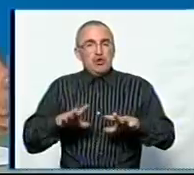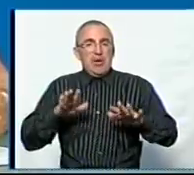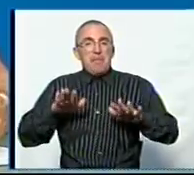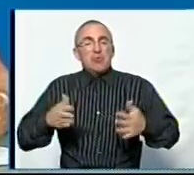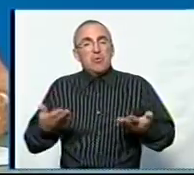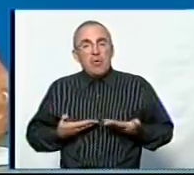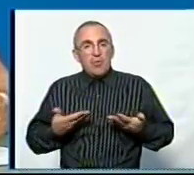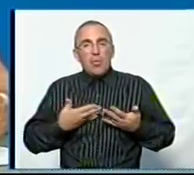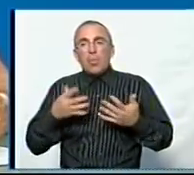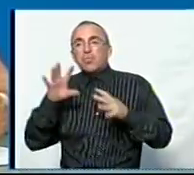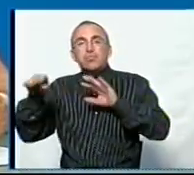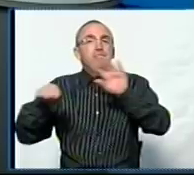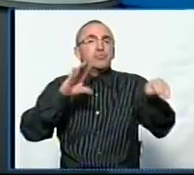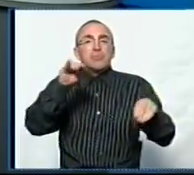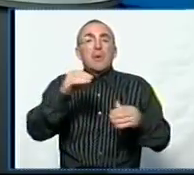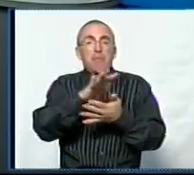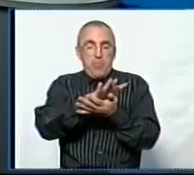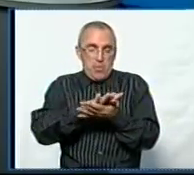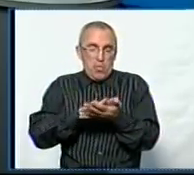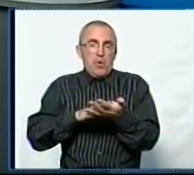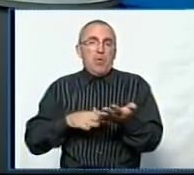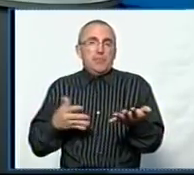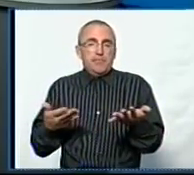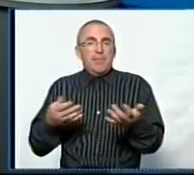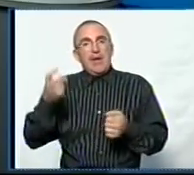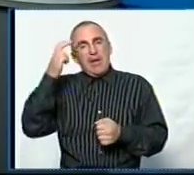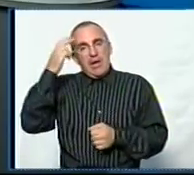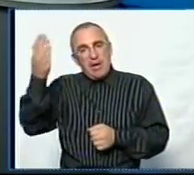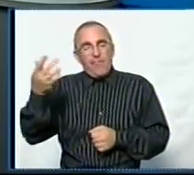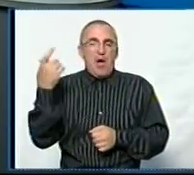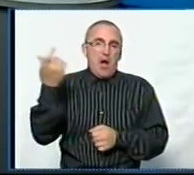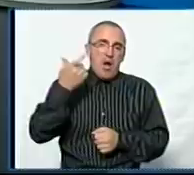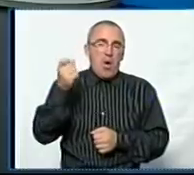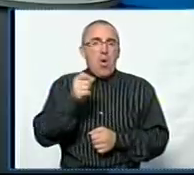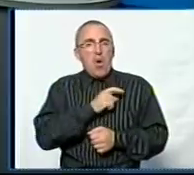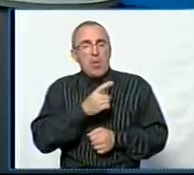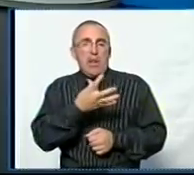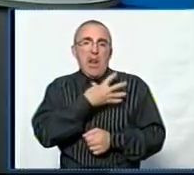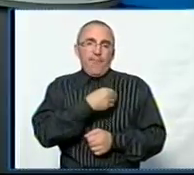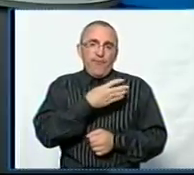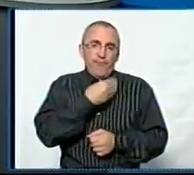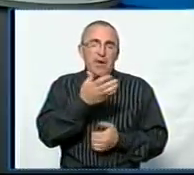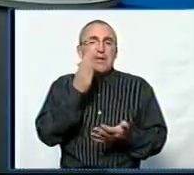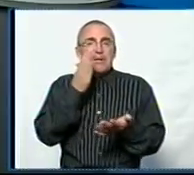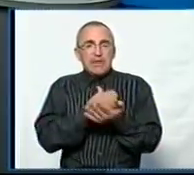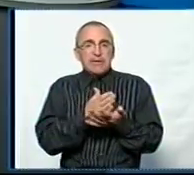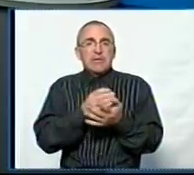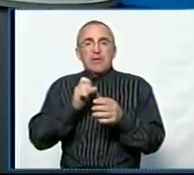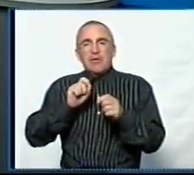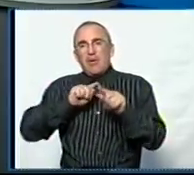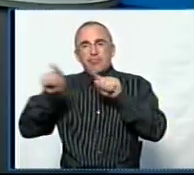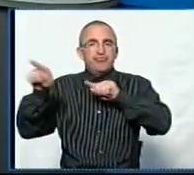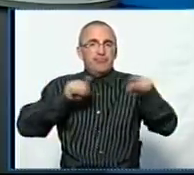Процеси урбанізації тривають. Це Київ, це Харків, Одеса, Львів. На жаль, існує відтік,